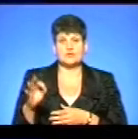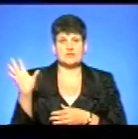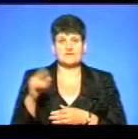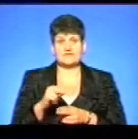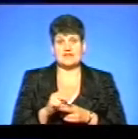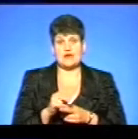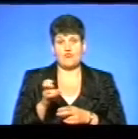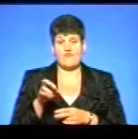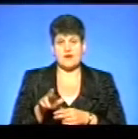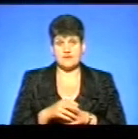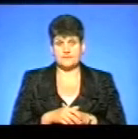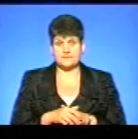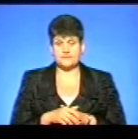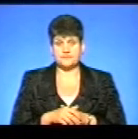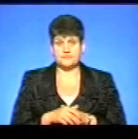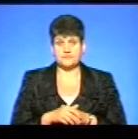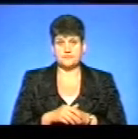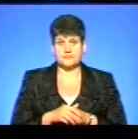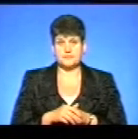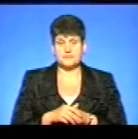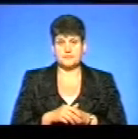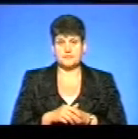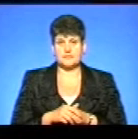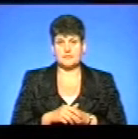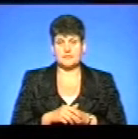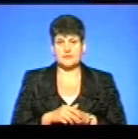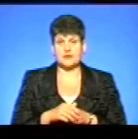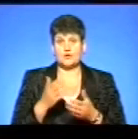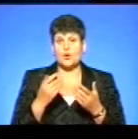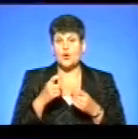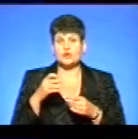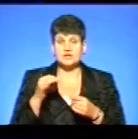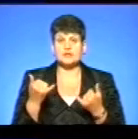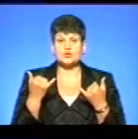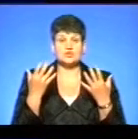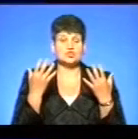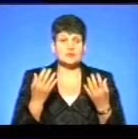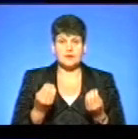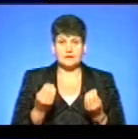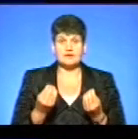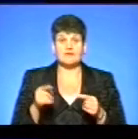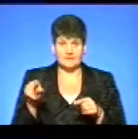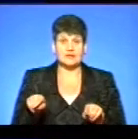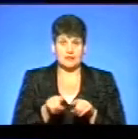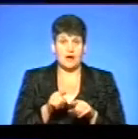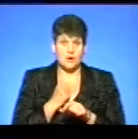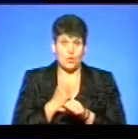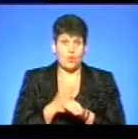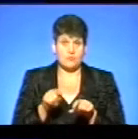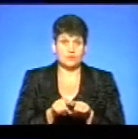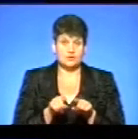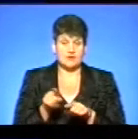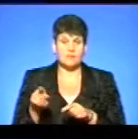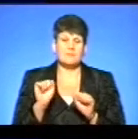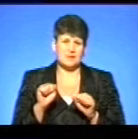лікування. Звичайно, хоча, я докажу, завершу, хоча на сьогоднішній він так і робить, хоча деякі препарати